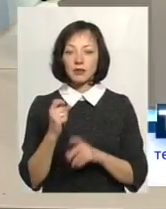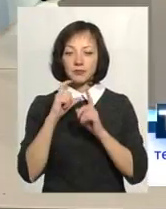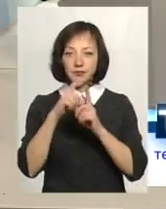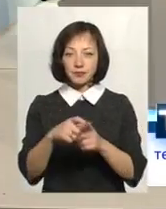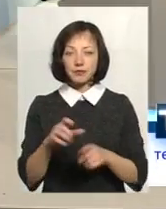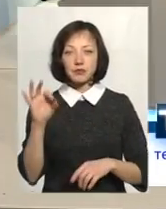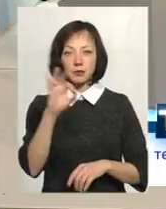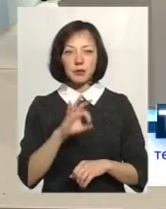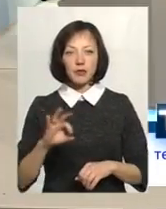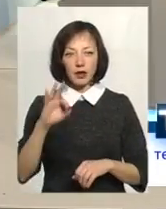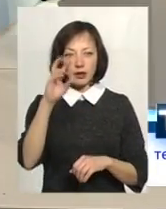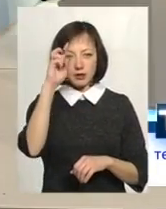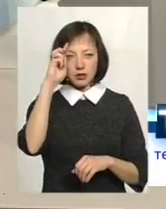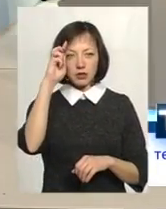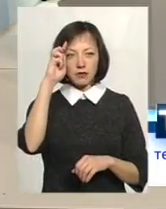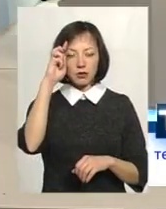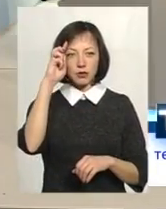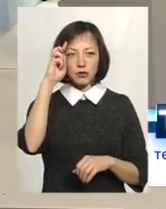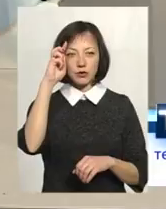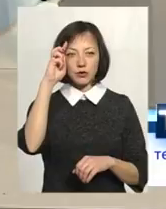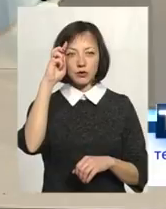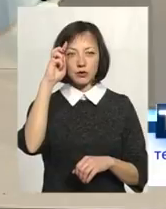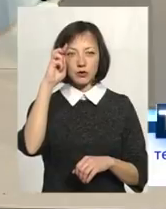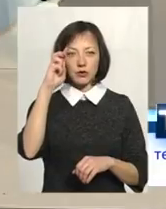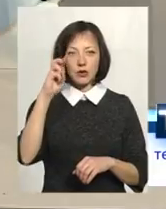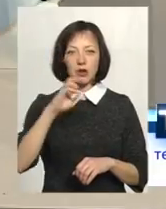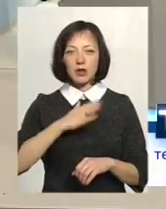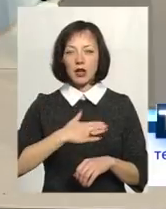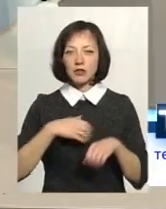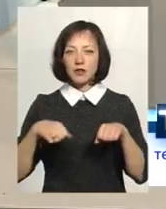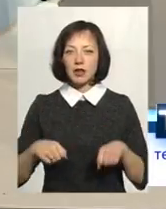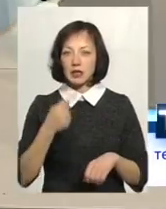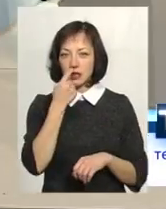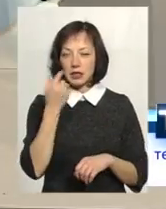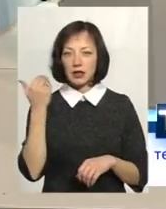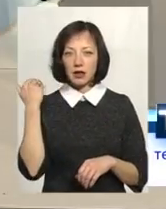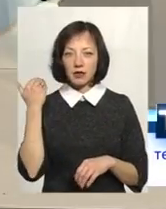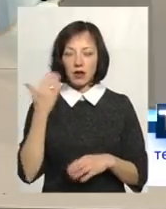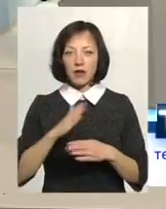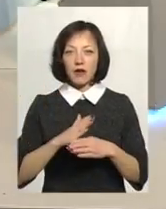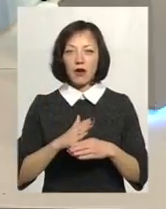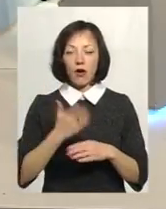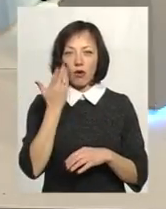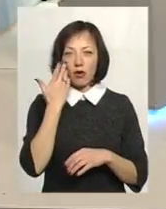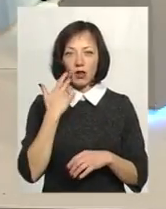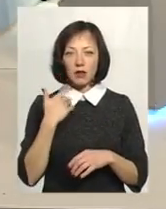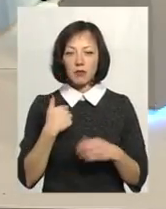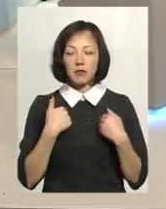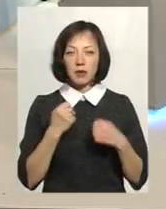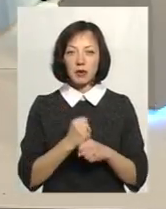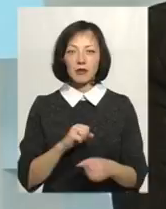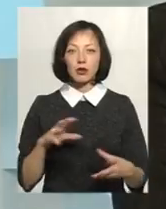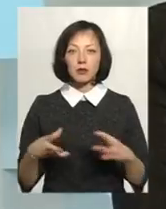про державну нашу владу. Зовсім недавно, коли ми підводили